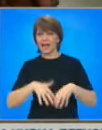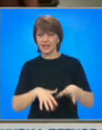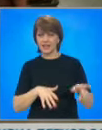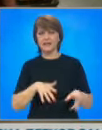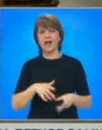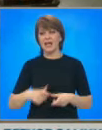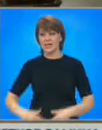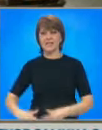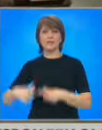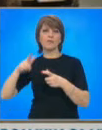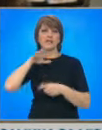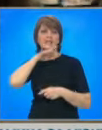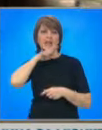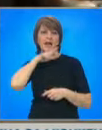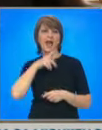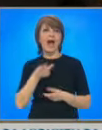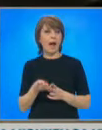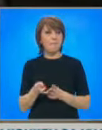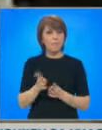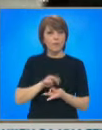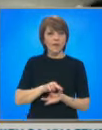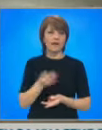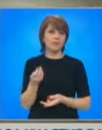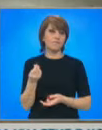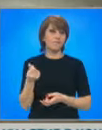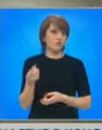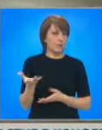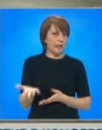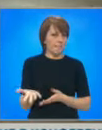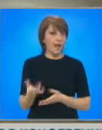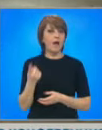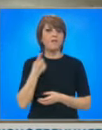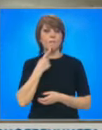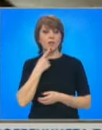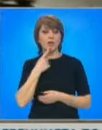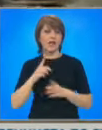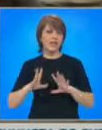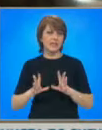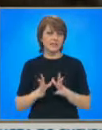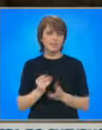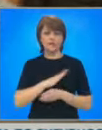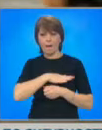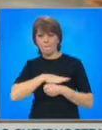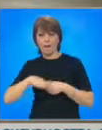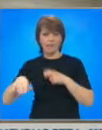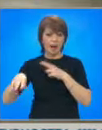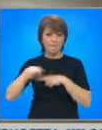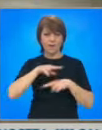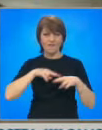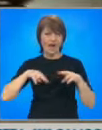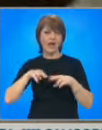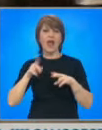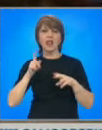а подмяната им е изключително скъпа. Още в понеделник започва пълна проверка на светофарните уредби, пътните